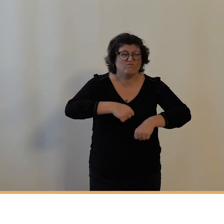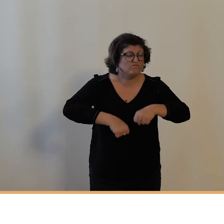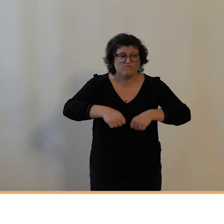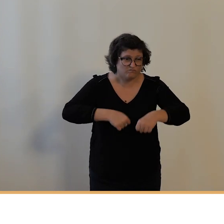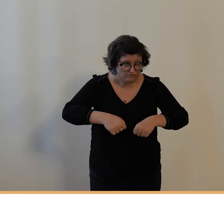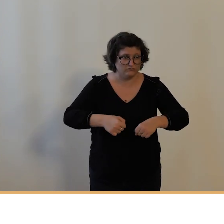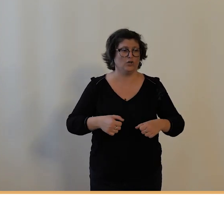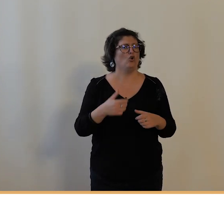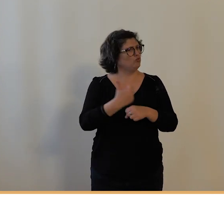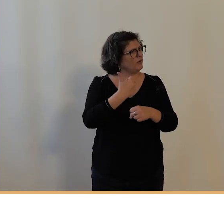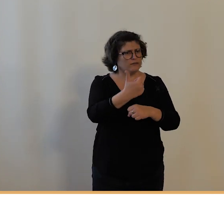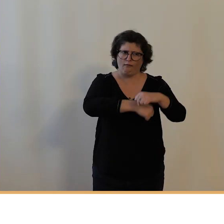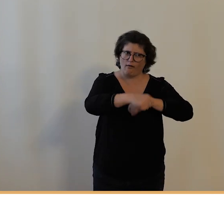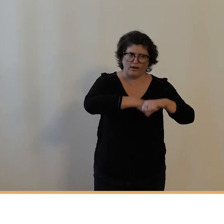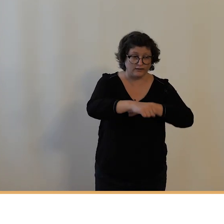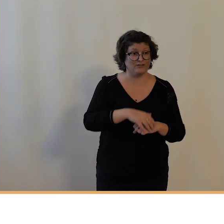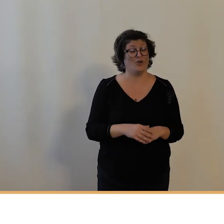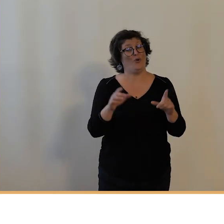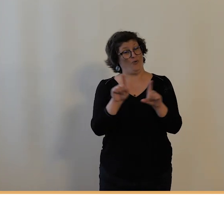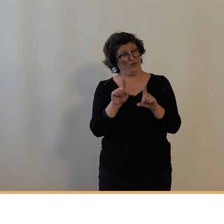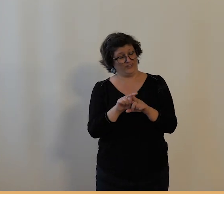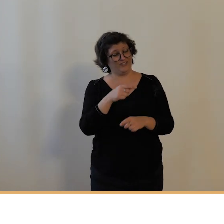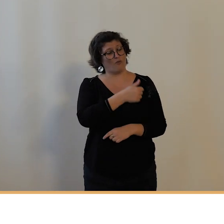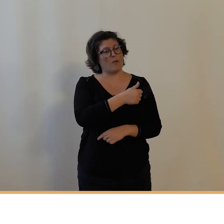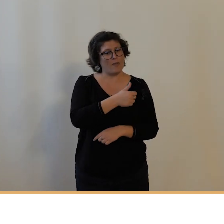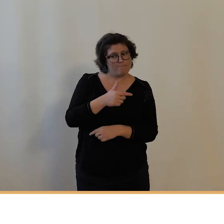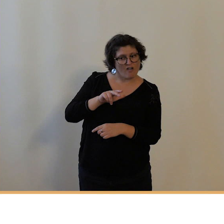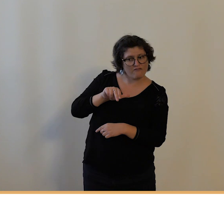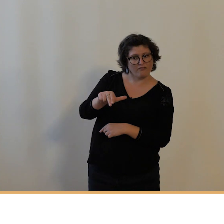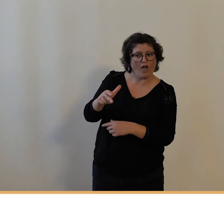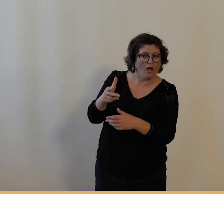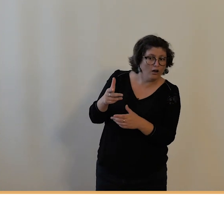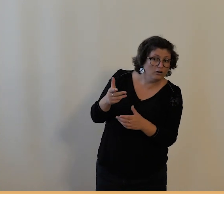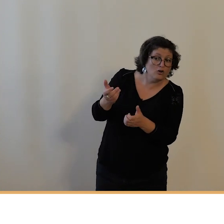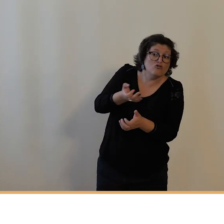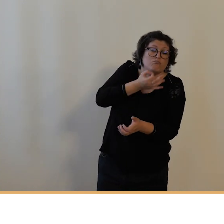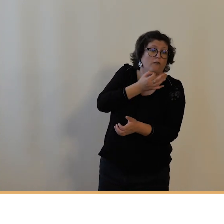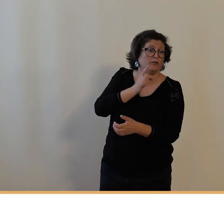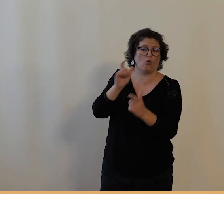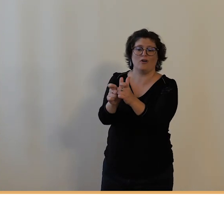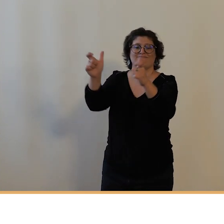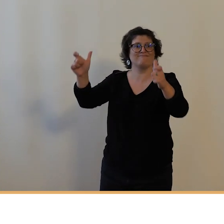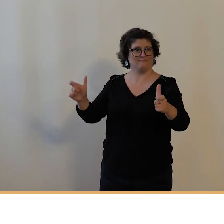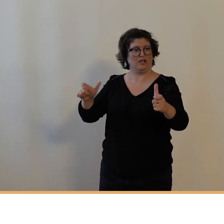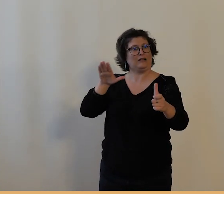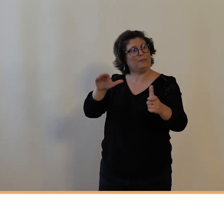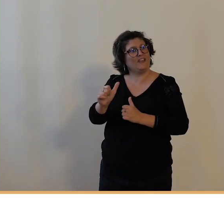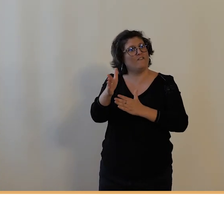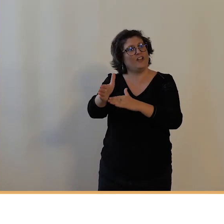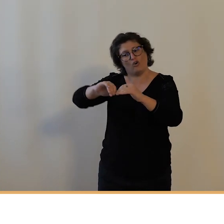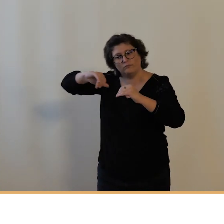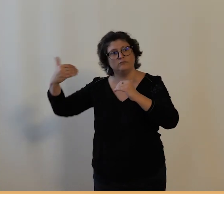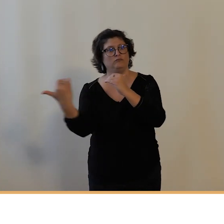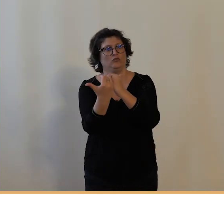ouvert le Vélodrome de Tours qui prendra plus tard le nom de Victor Lefebvre, on en reviendra, Vélodrome qui se situait Carrefour de